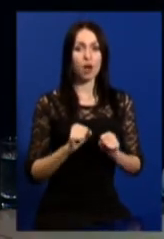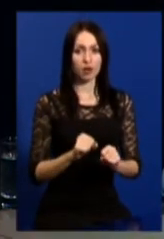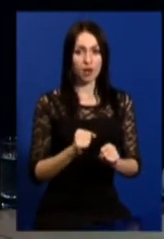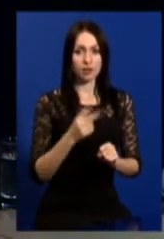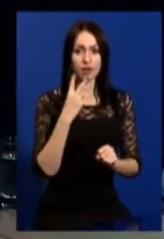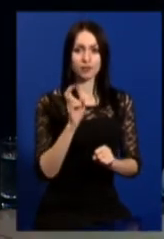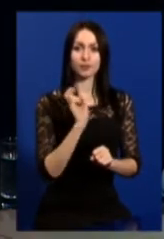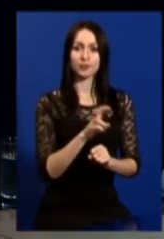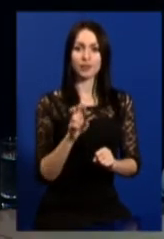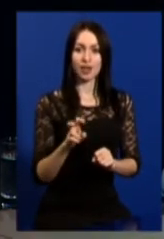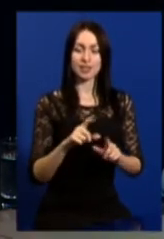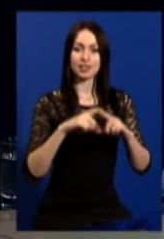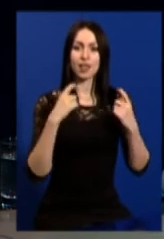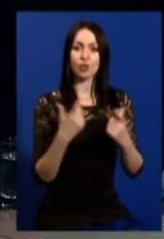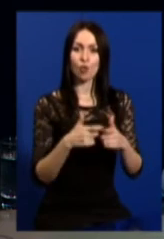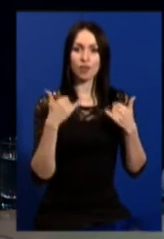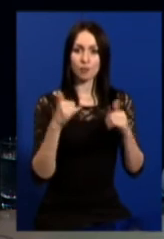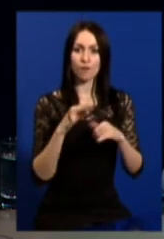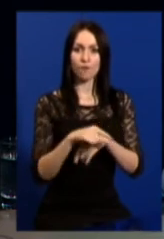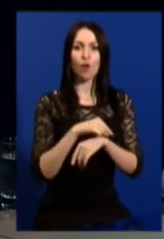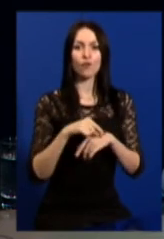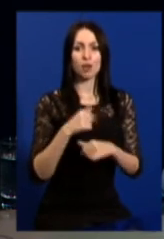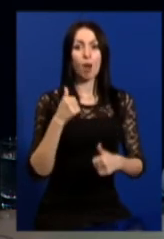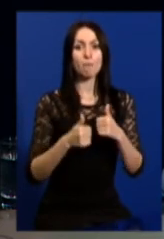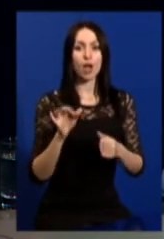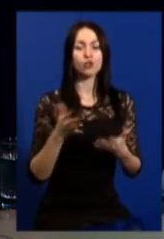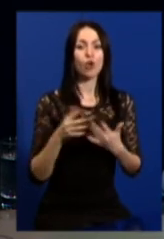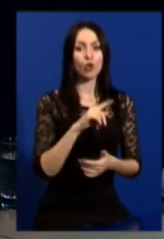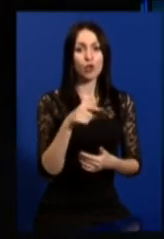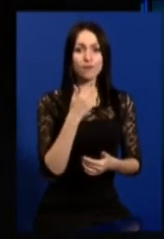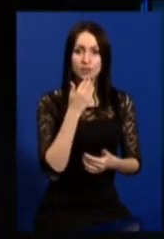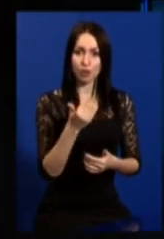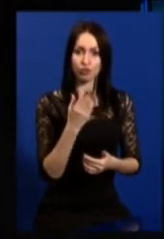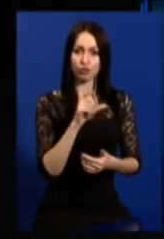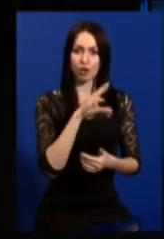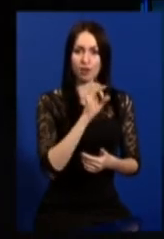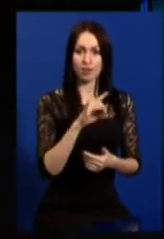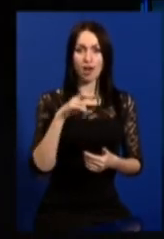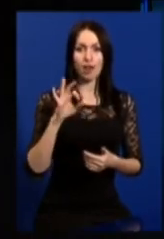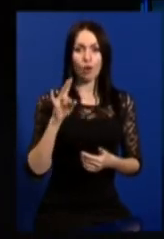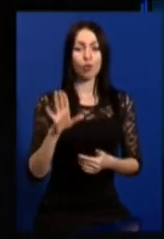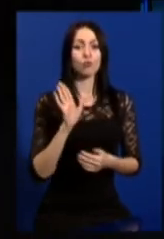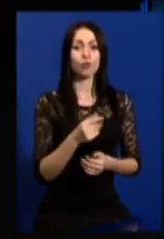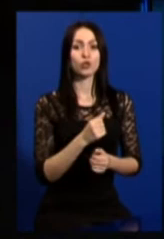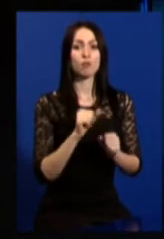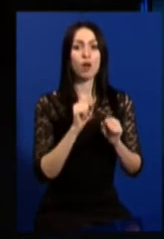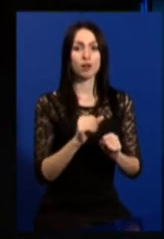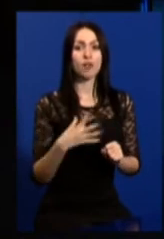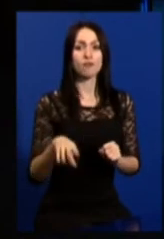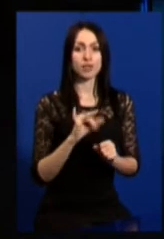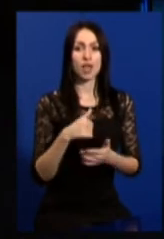відвідувачів стадіону «Міталіз» під час матча, про який ви питаєте, «Шахтар-Ліон». Будемо охороняти всіх і